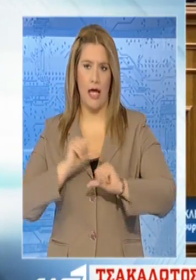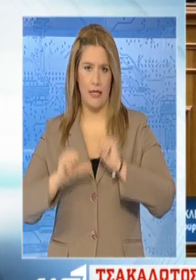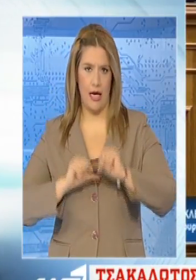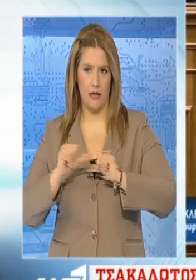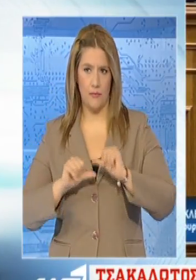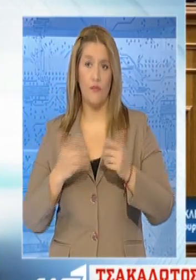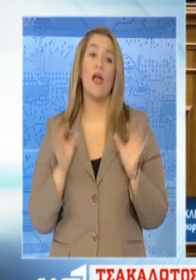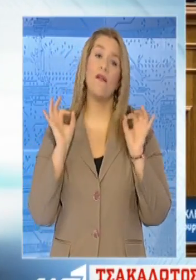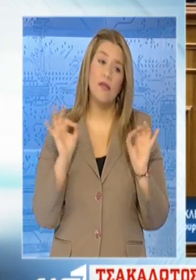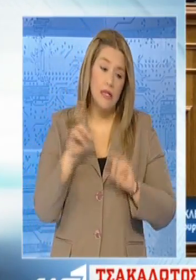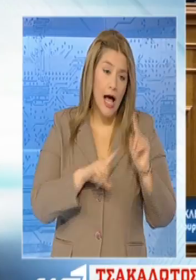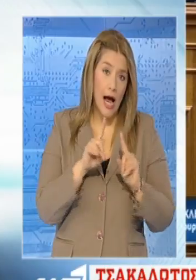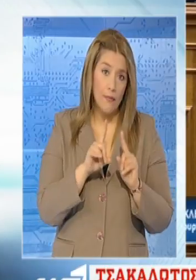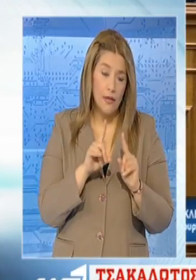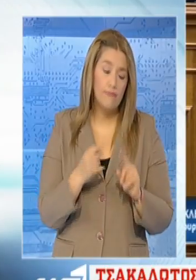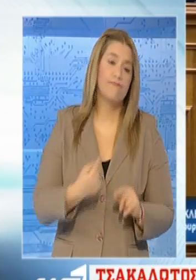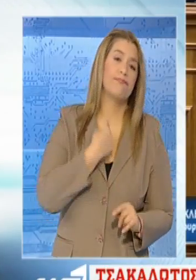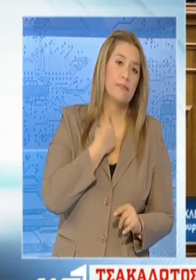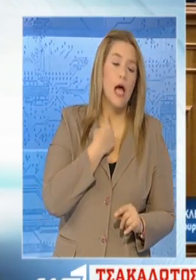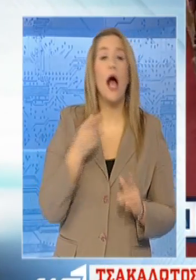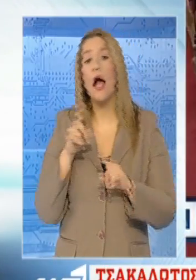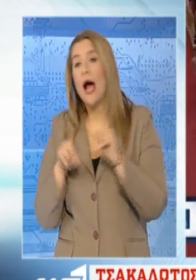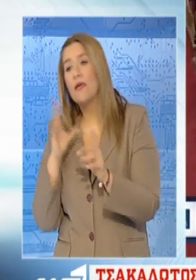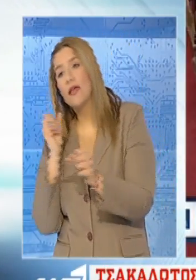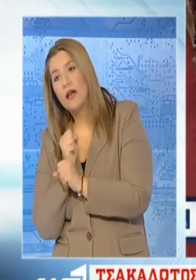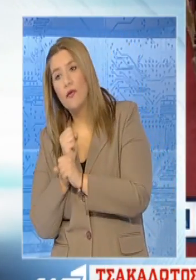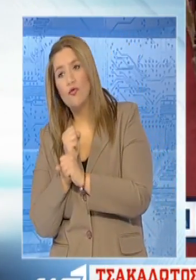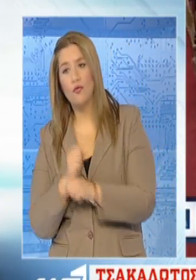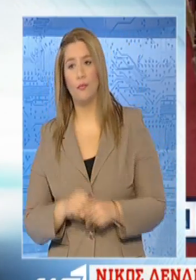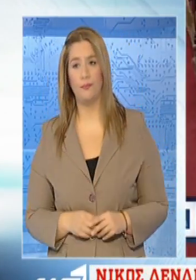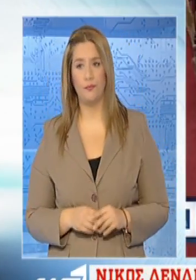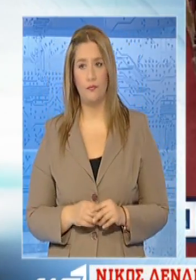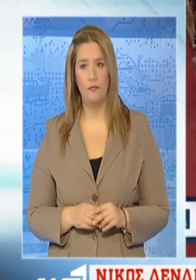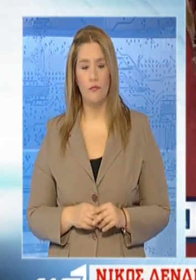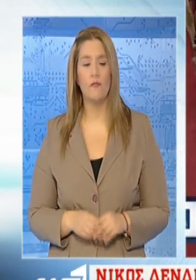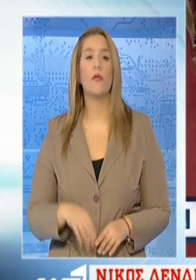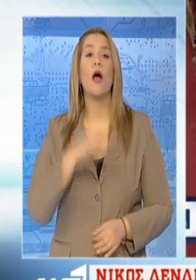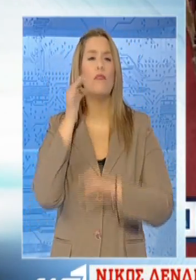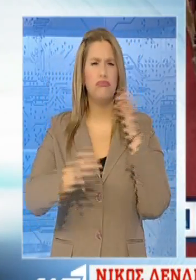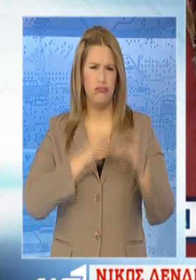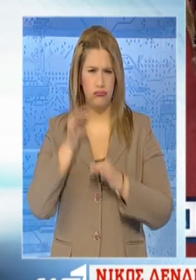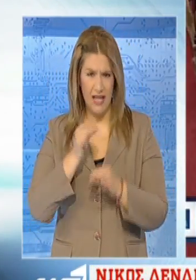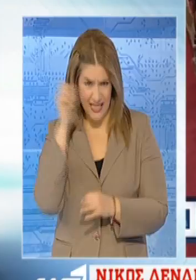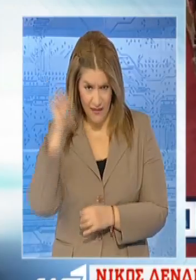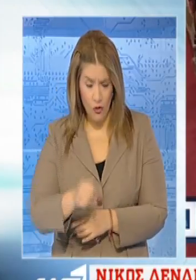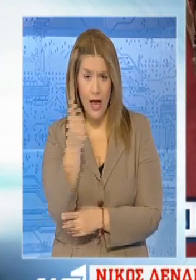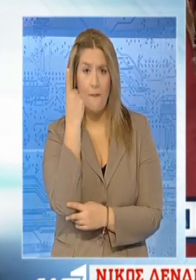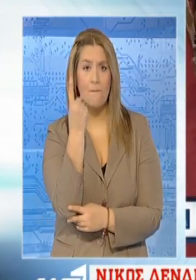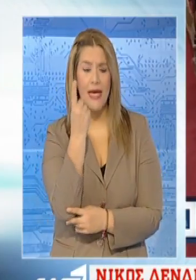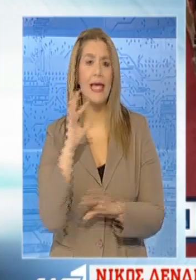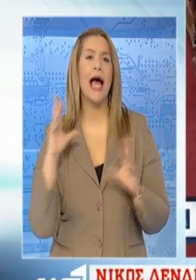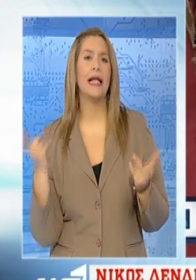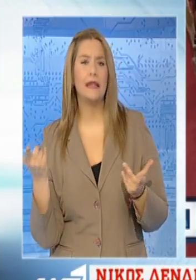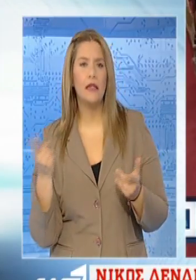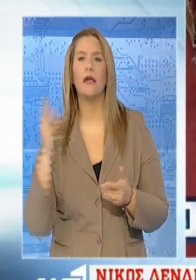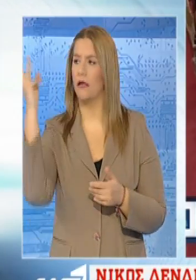Κάποιοι μπορεί να χάσουν βεβαίως, αλλά κάποιοι θα κερδίσουν. Η μόνη συμφωνία η οποία επιτεύχει είναι να επιστρέψει η Στρόικα